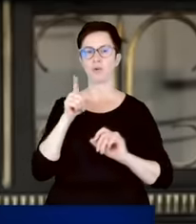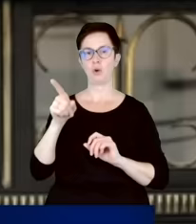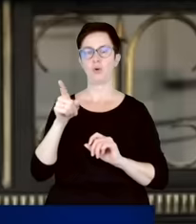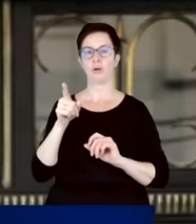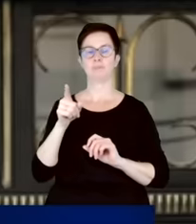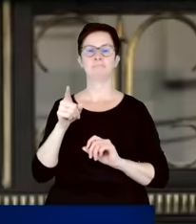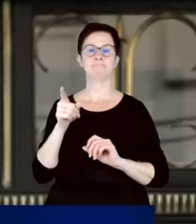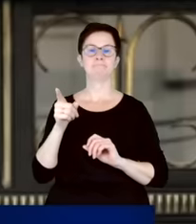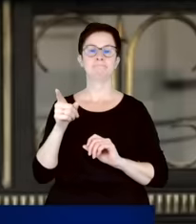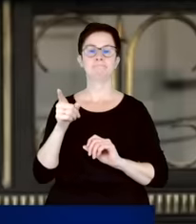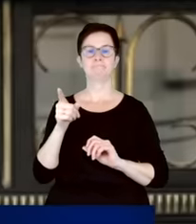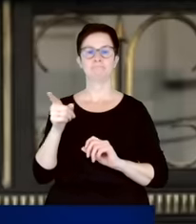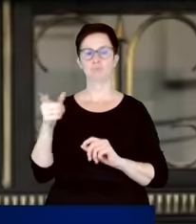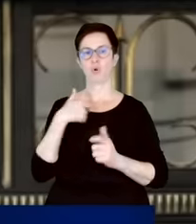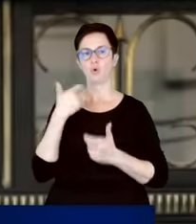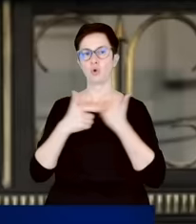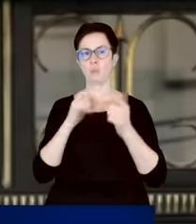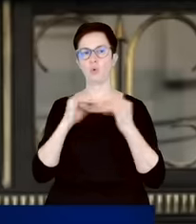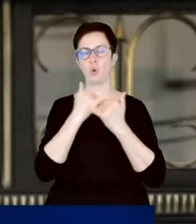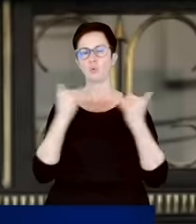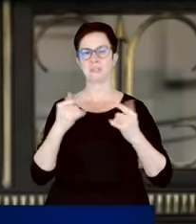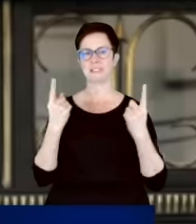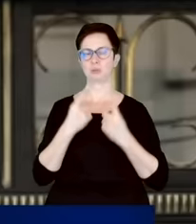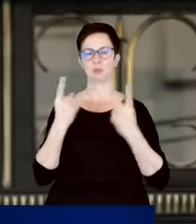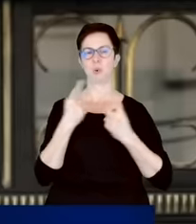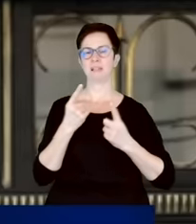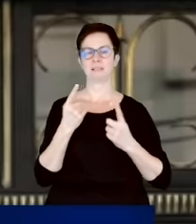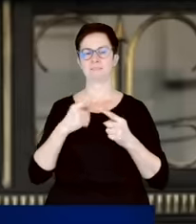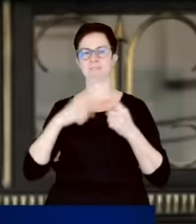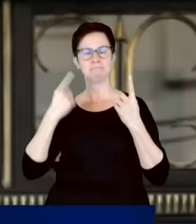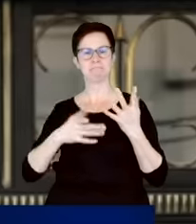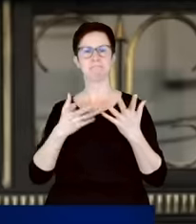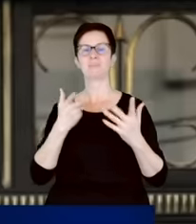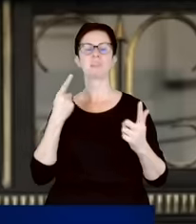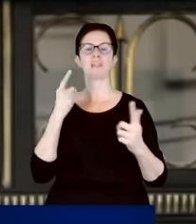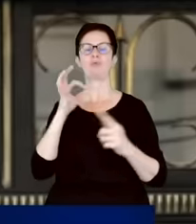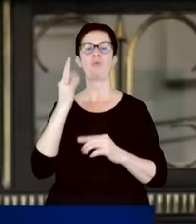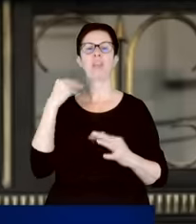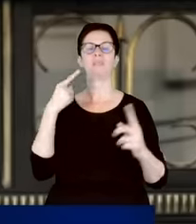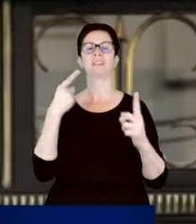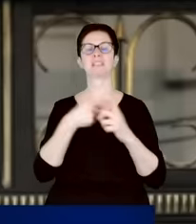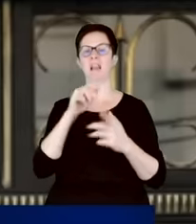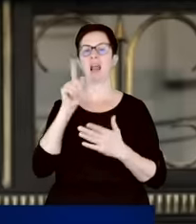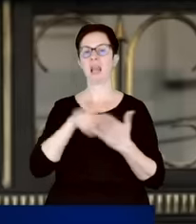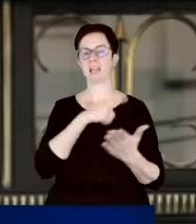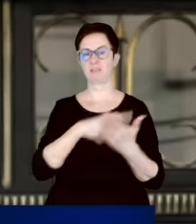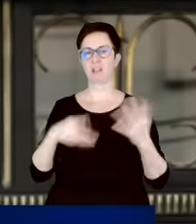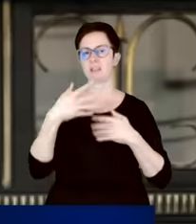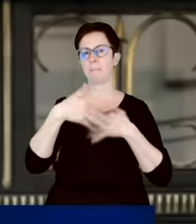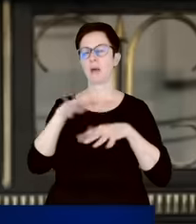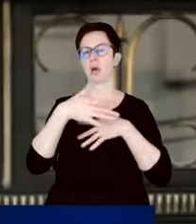czy doprowadzał do różnych prowokacji mających na celu likwidację Marszu Niepodległości,